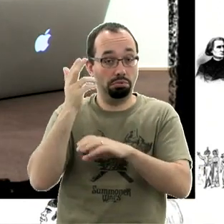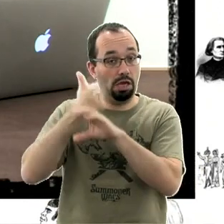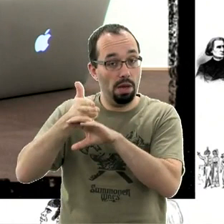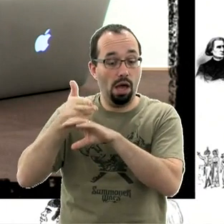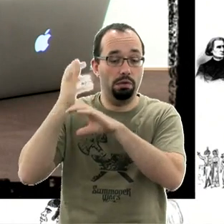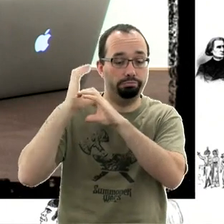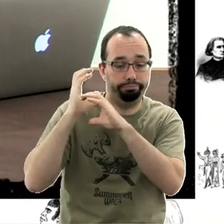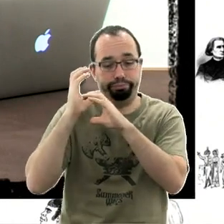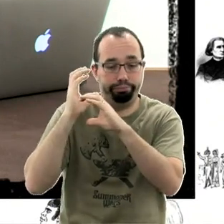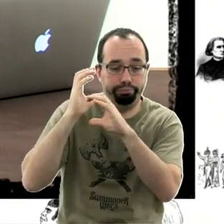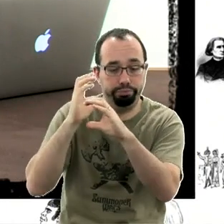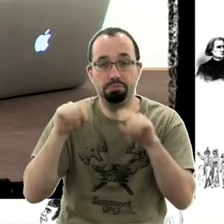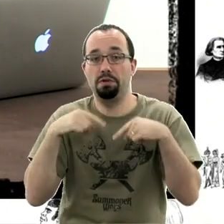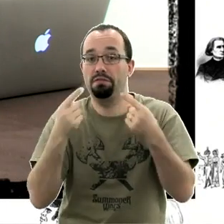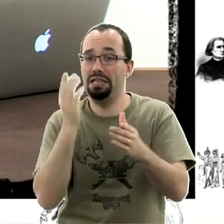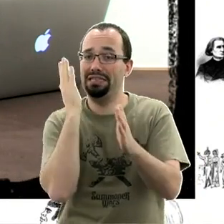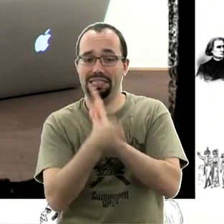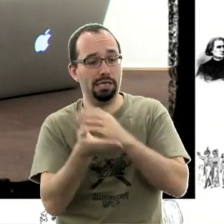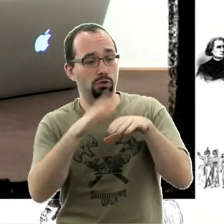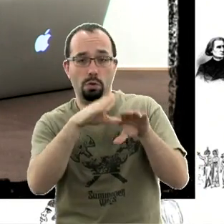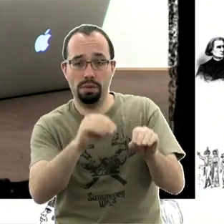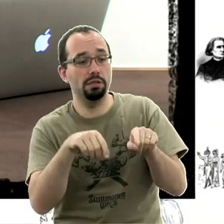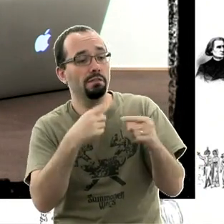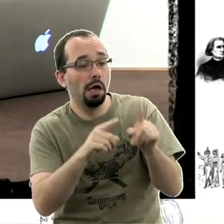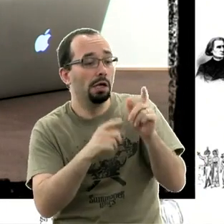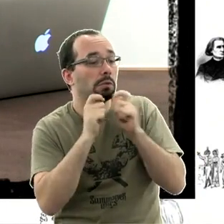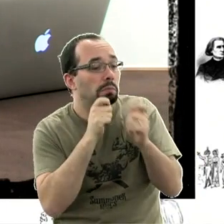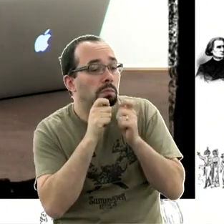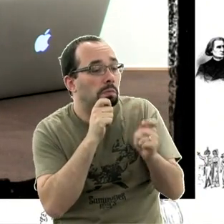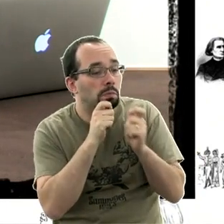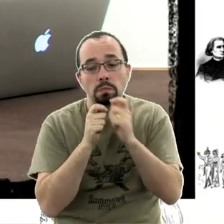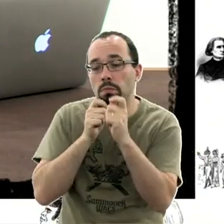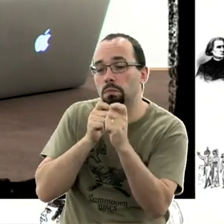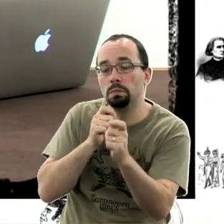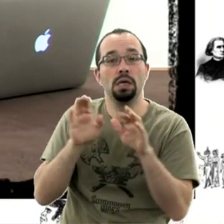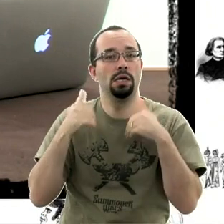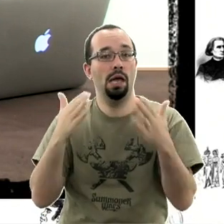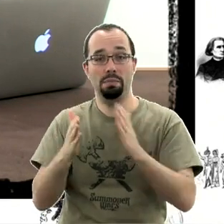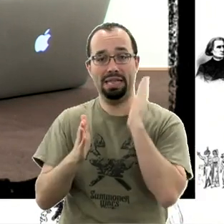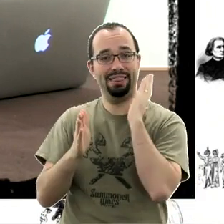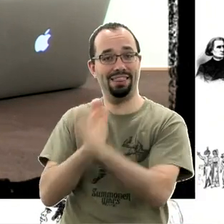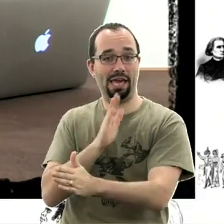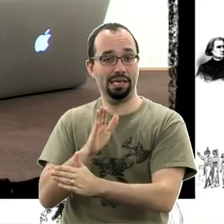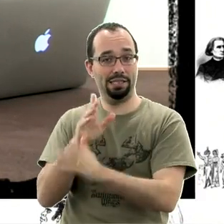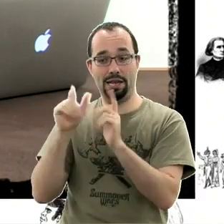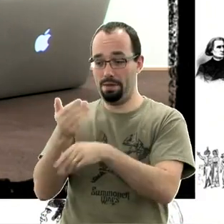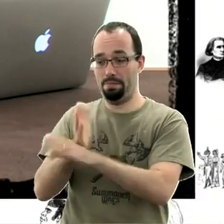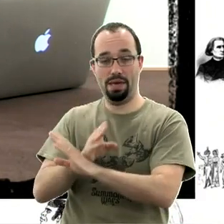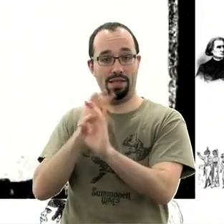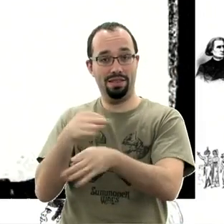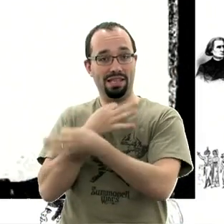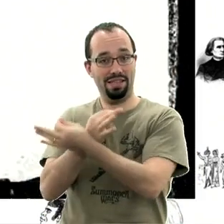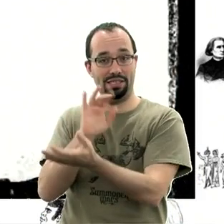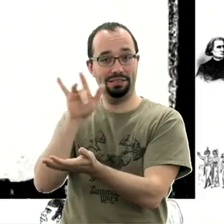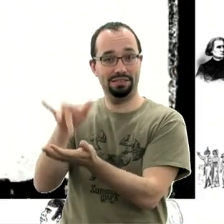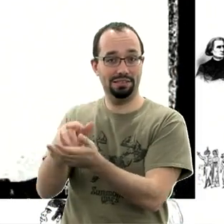puis on va interroger les gens, les joueurs, les éditeurs. Et on diffusera ça en direct depuis la Tricaster, depuis le salon, puis d'autres bricoles que nous